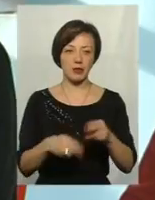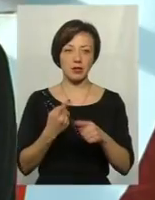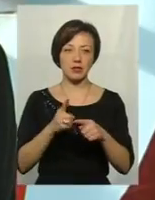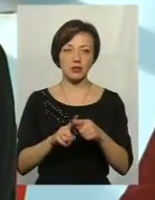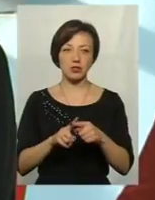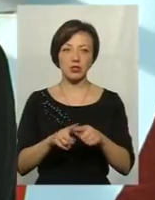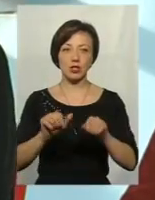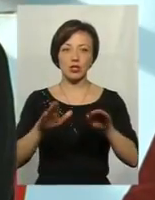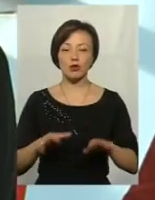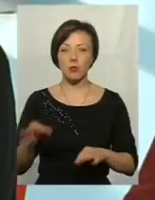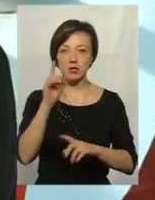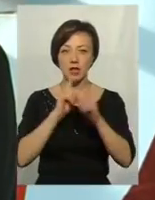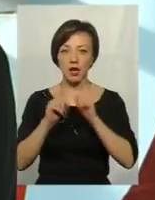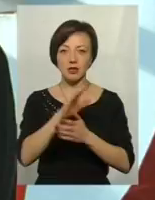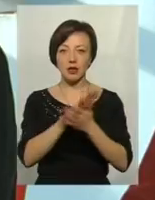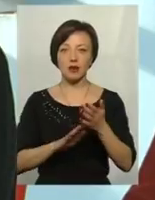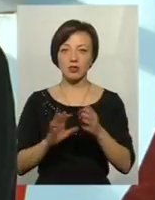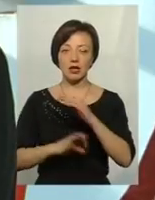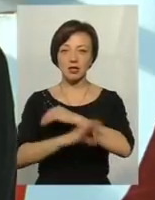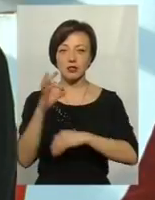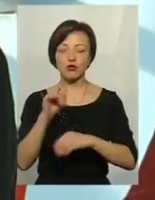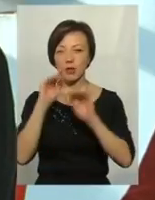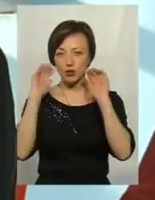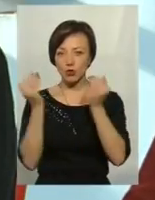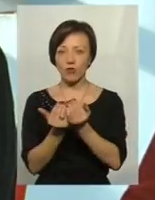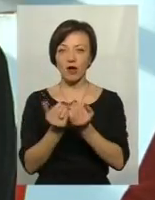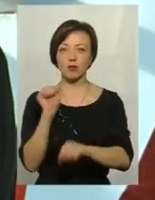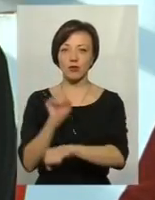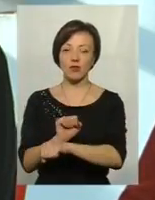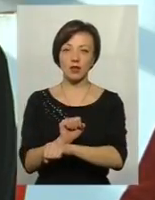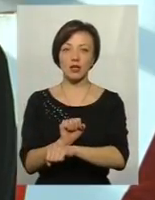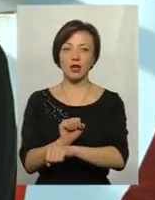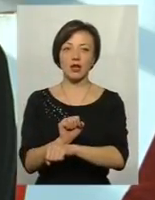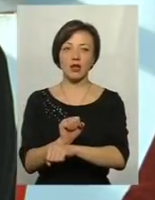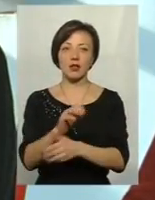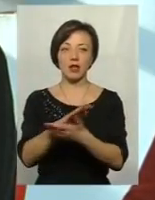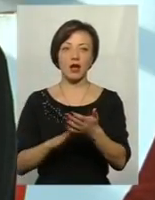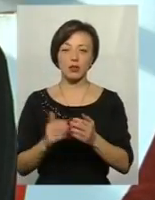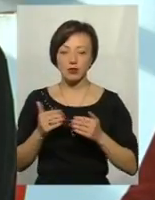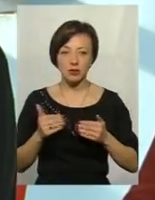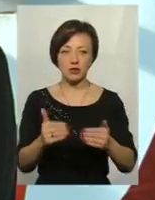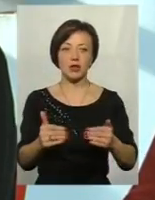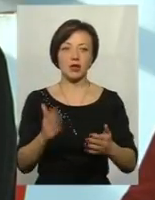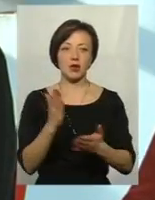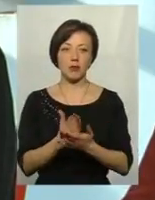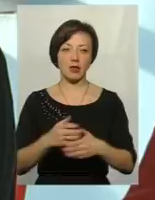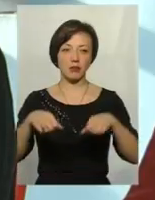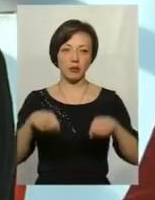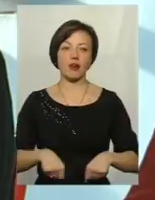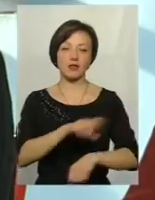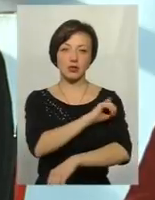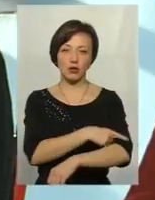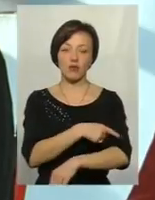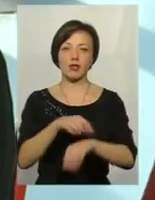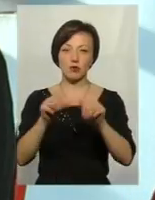рішення обласних рад, щоб вони не пішли далі на схід, щоб ізолювати влокувальників від лінії розмежування, далі посунути і мати право, силовий